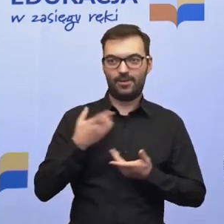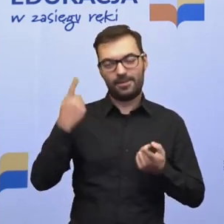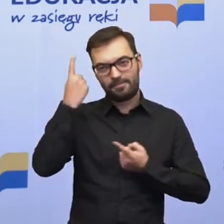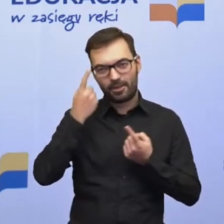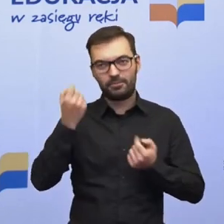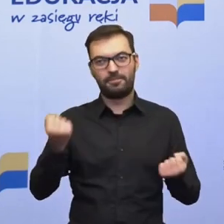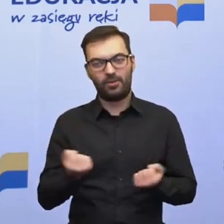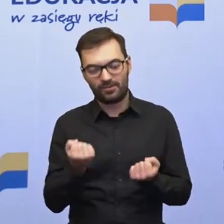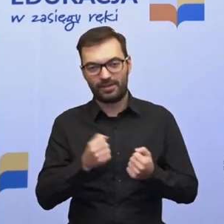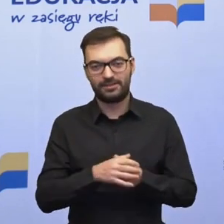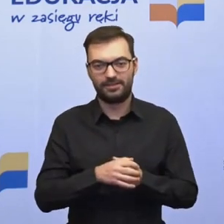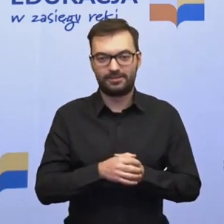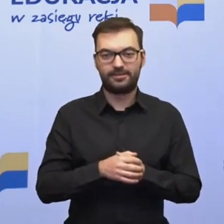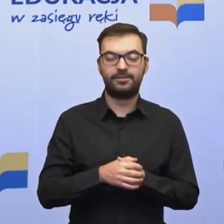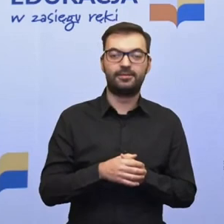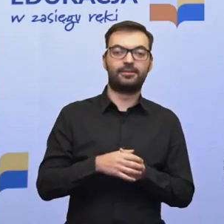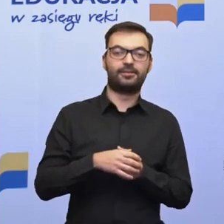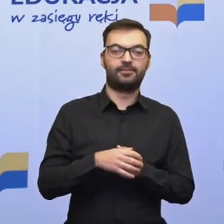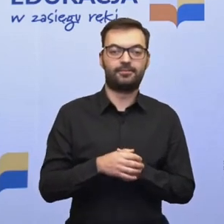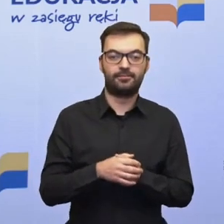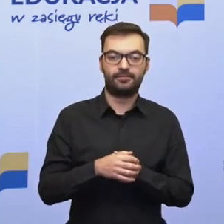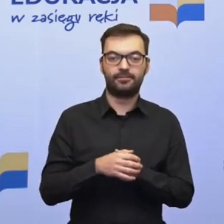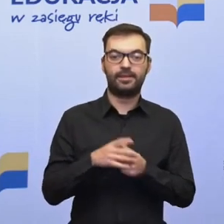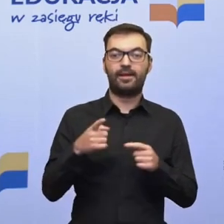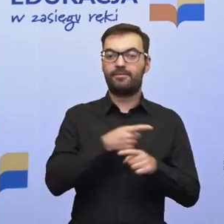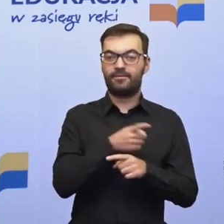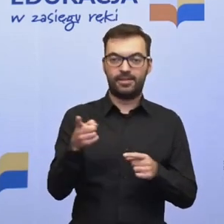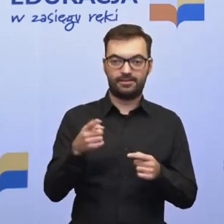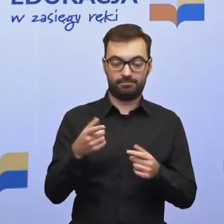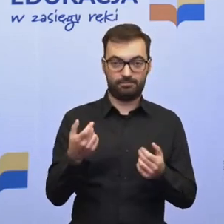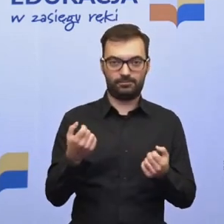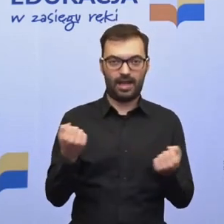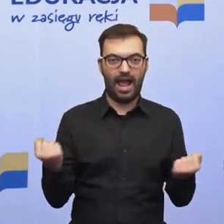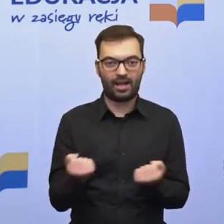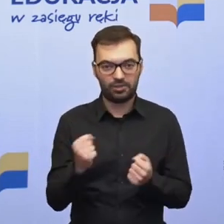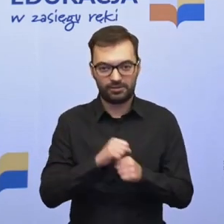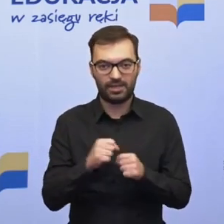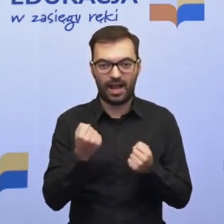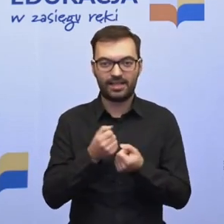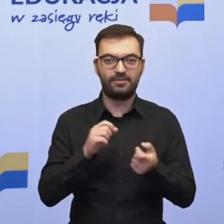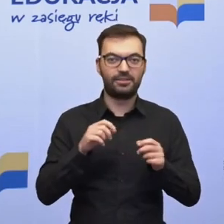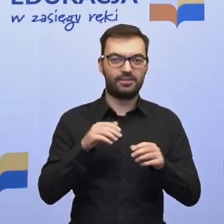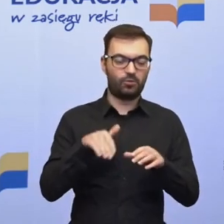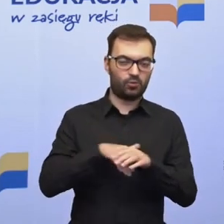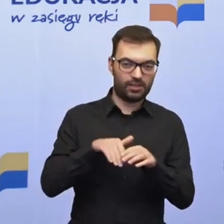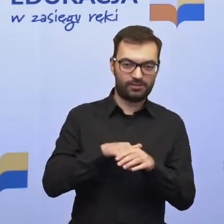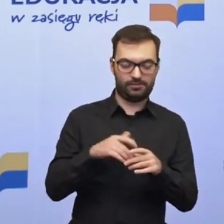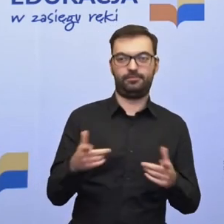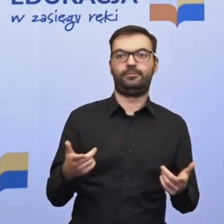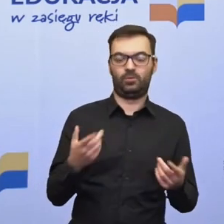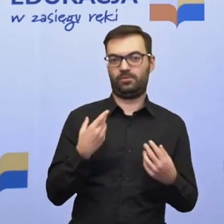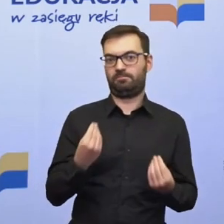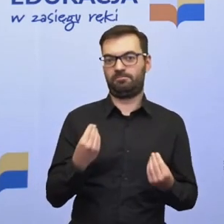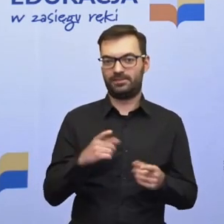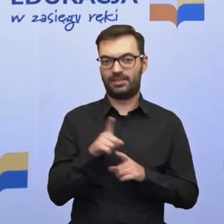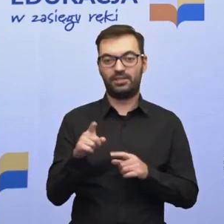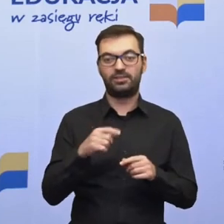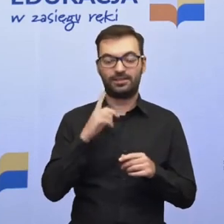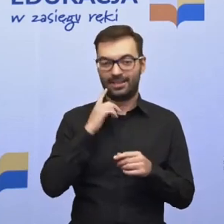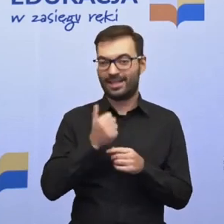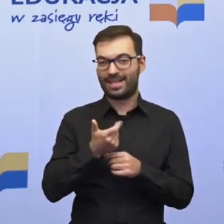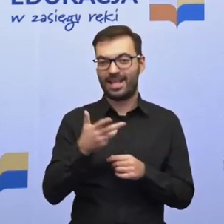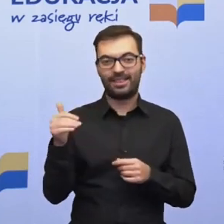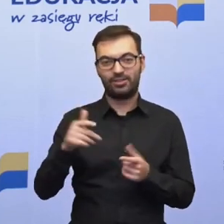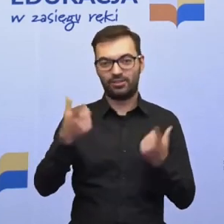do refleksji. To, że Państwo aktywnie uczestniczycie świadczy, że kilka tysięcy osób jest cały czas z nami, mimo